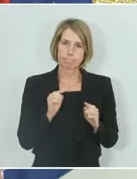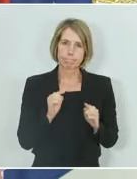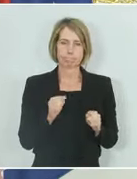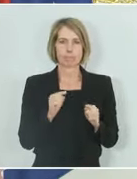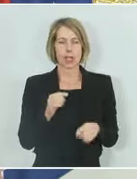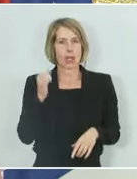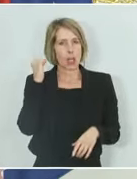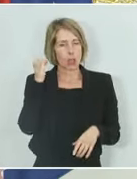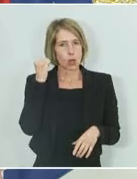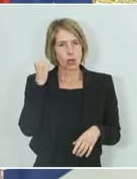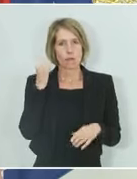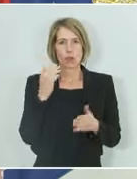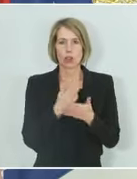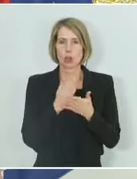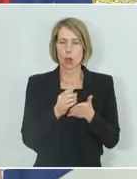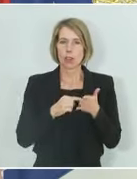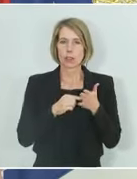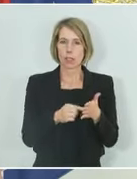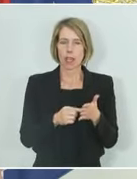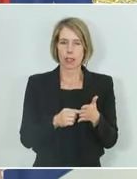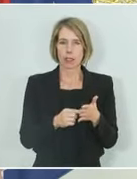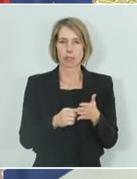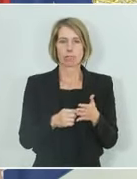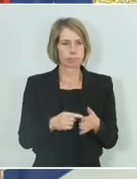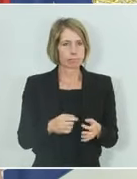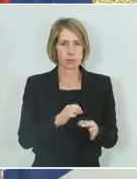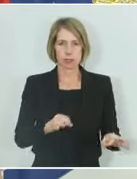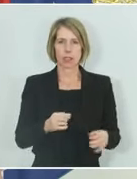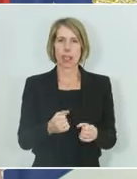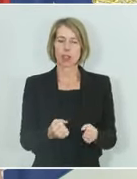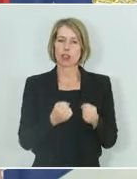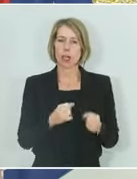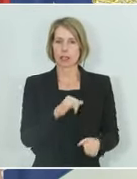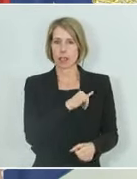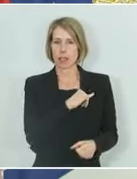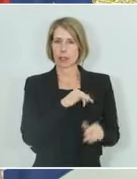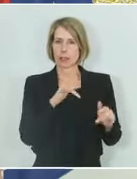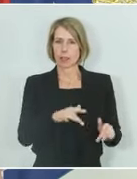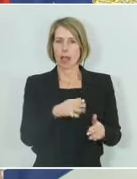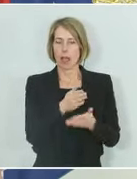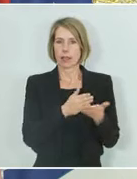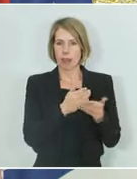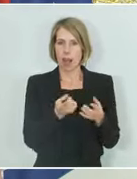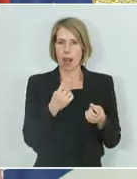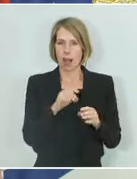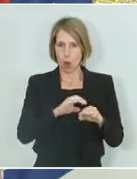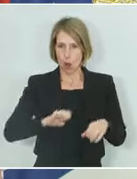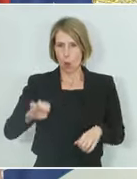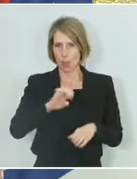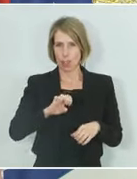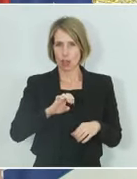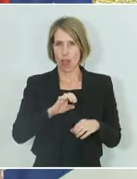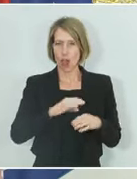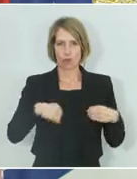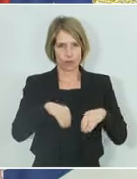der Kosovo hat gezeigt, dass er ein hohes Maß an Interesse hat, Teil der europäischen Familie zu sein. Und deswegen